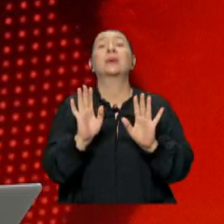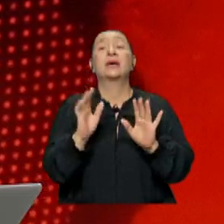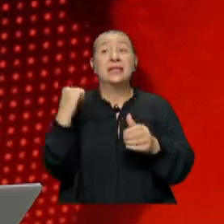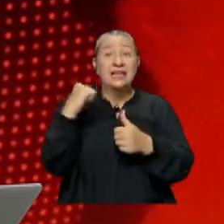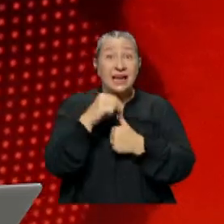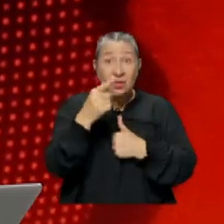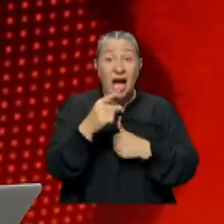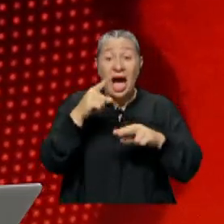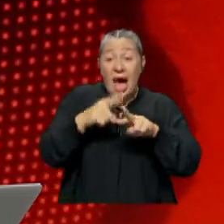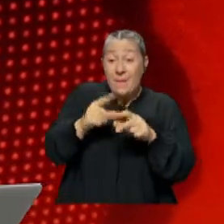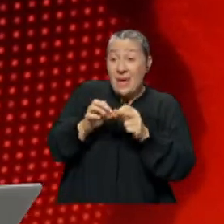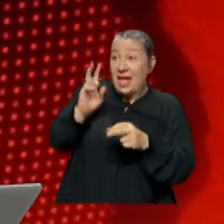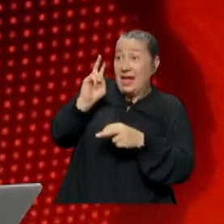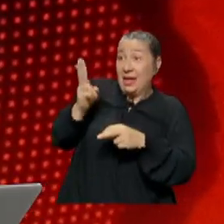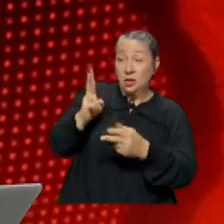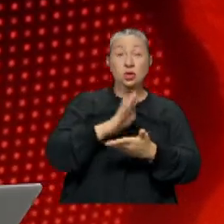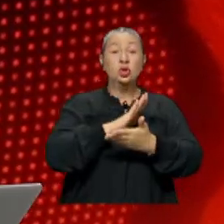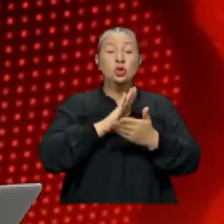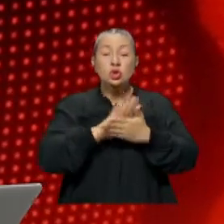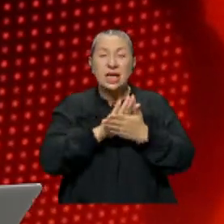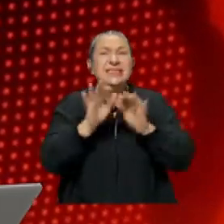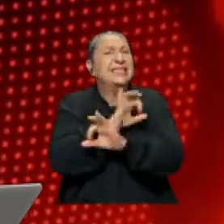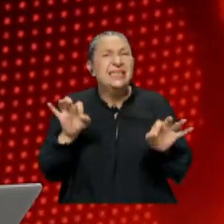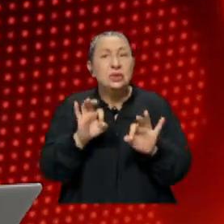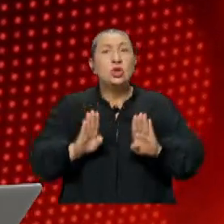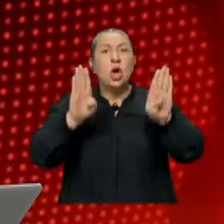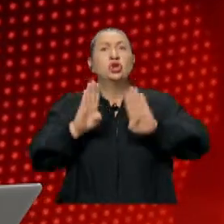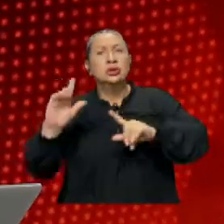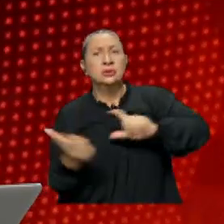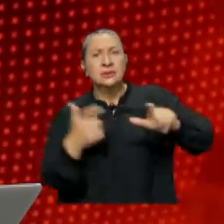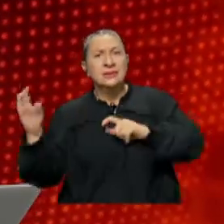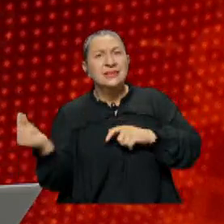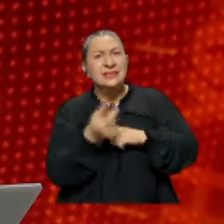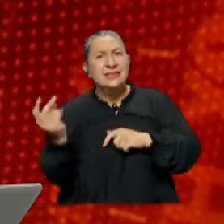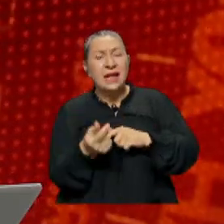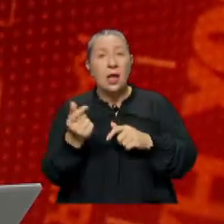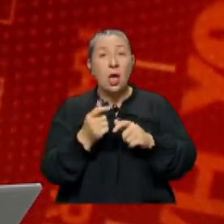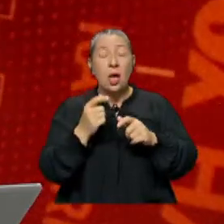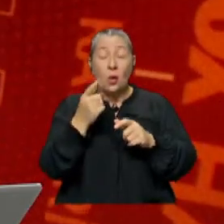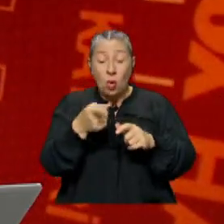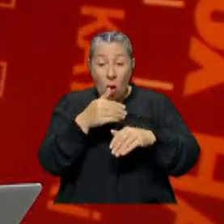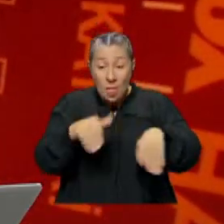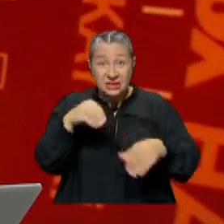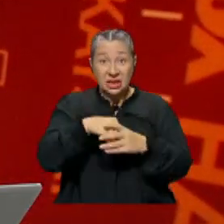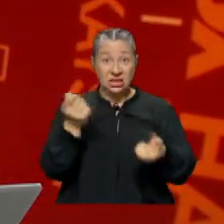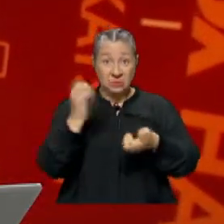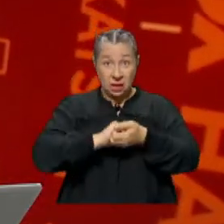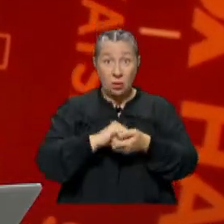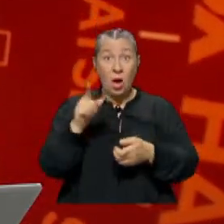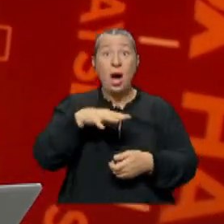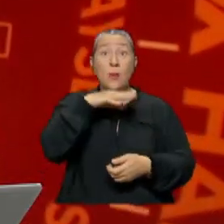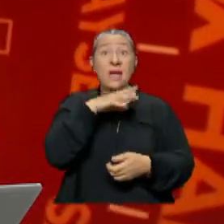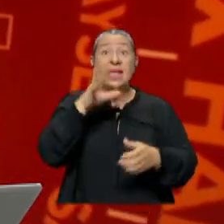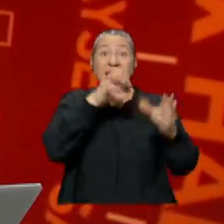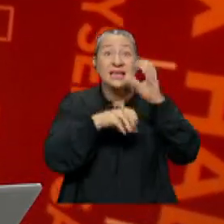Tekrar edeyim. Avrupa Birliği'ne yönelik düzensiz göç akınının önlenmesine ilişkin iş birliği. Şimdi Avrupa'nın bu gizli